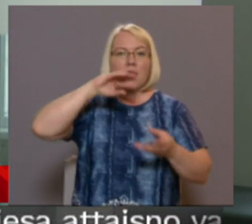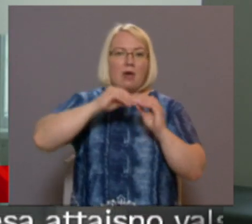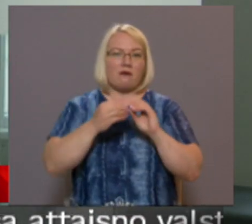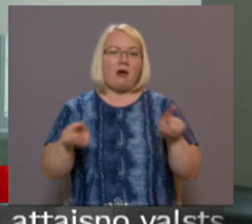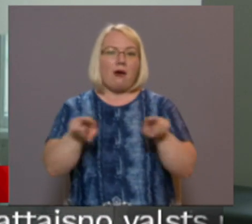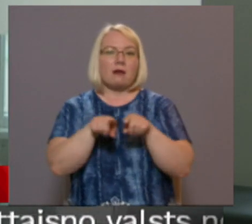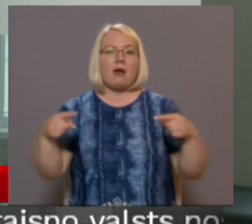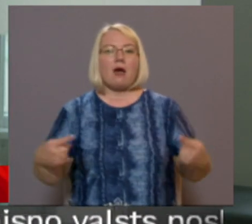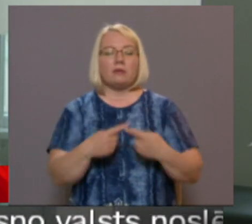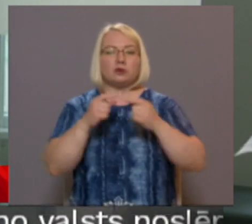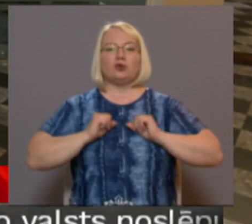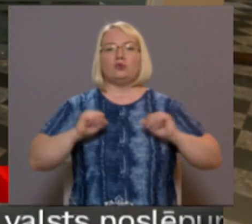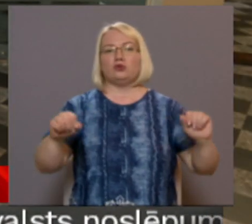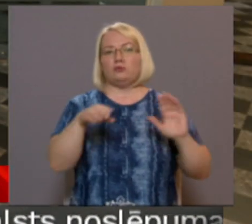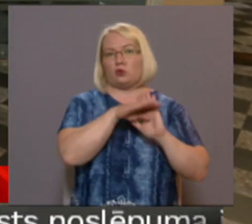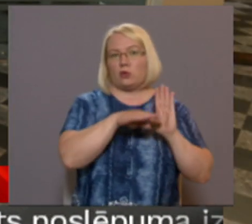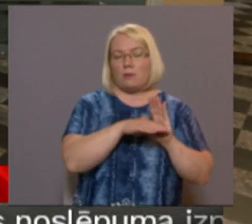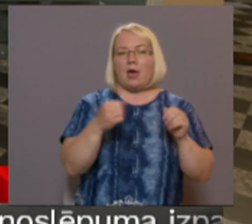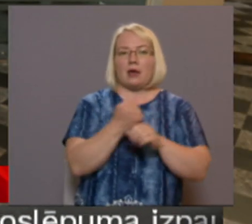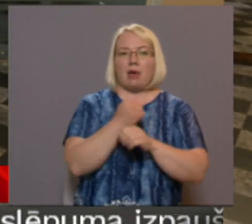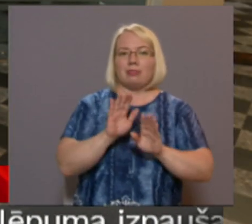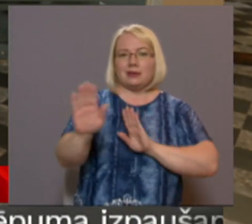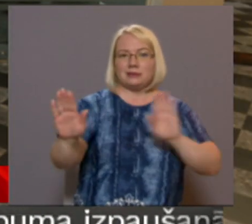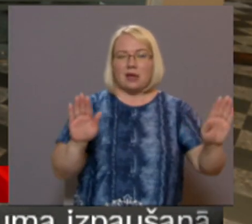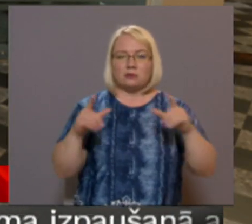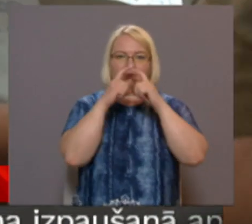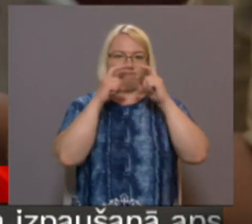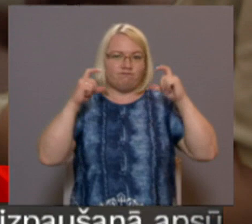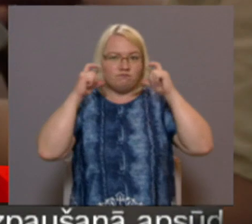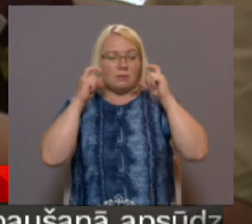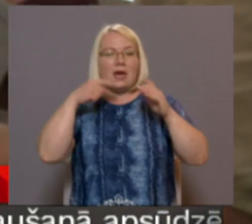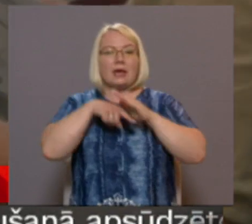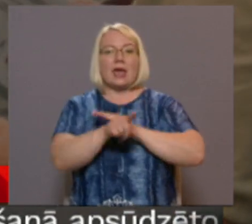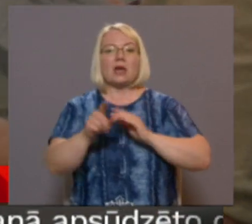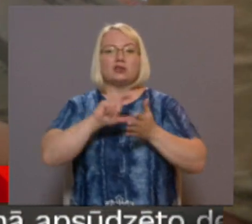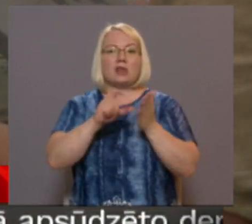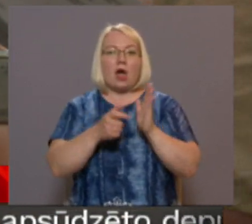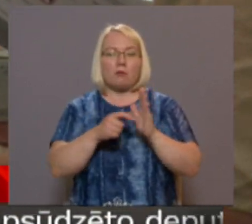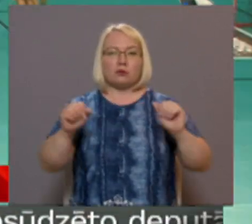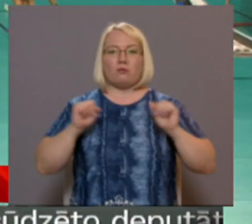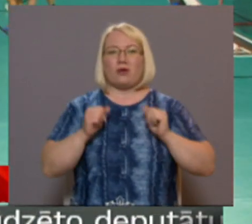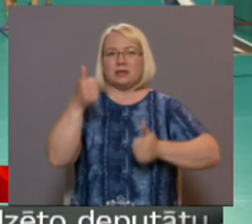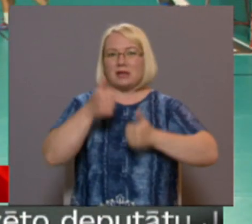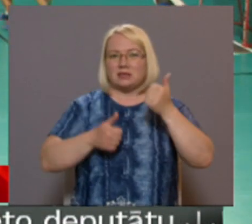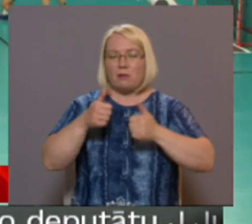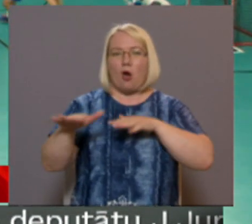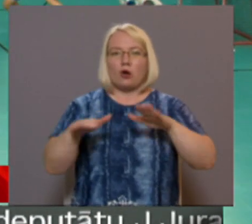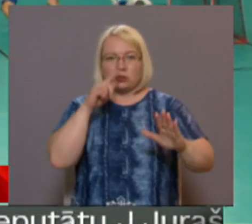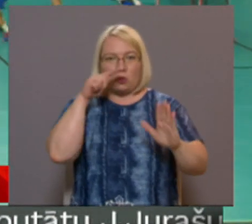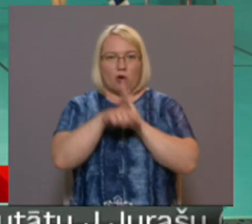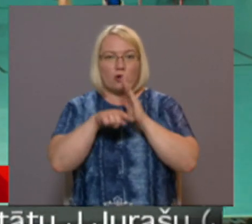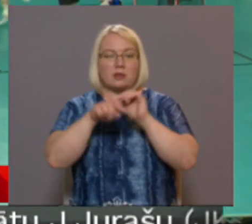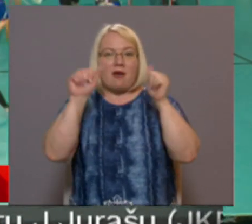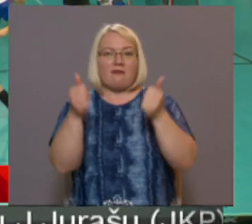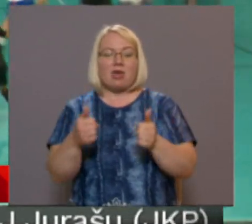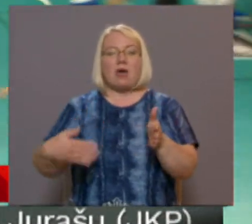arī atbilstoši drošības nosacījumi gan distanci, gan sejas maska. Iekštelpu sporta sacensības organizētā un kontrolētā veidā